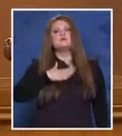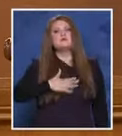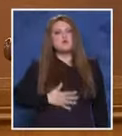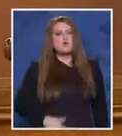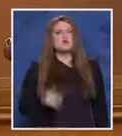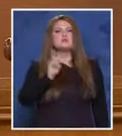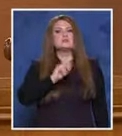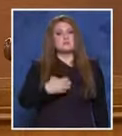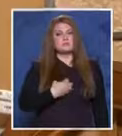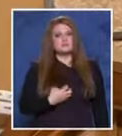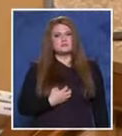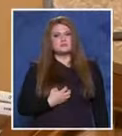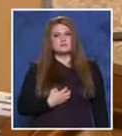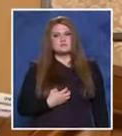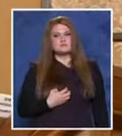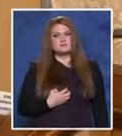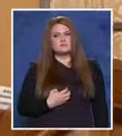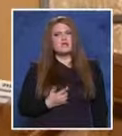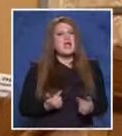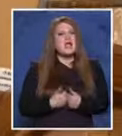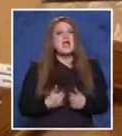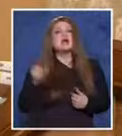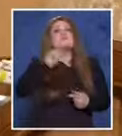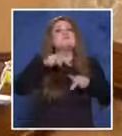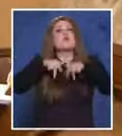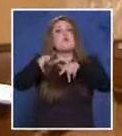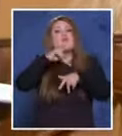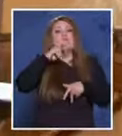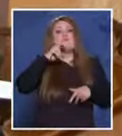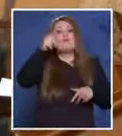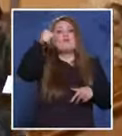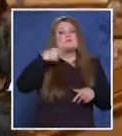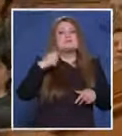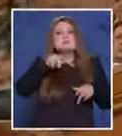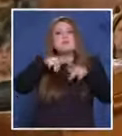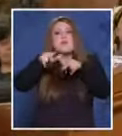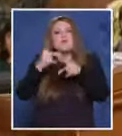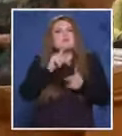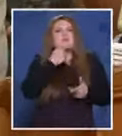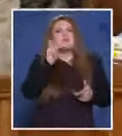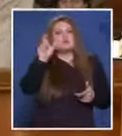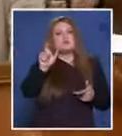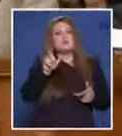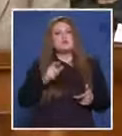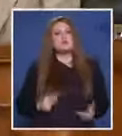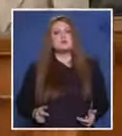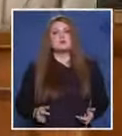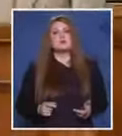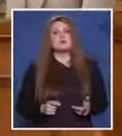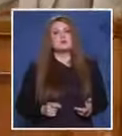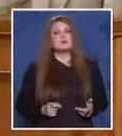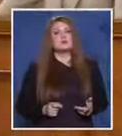не се притеснявайте. Аз не съм бил полицият. Разбирам ви, но... Те следто и Дияния са